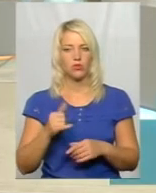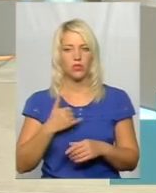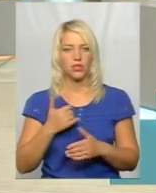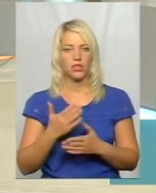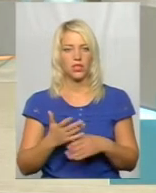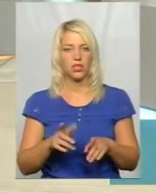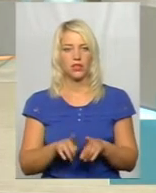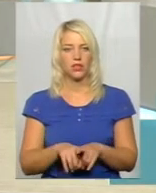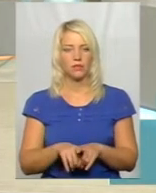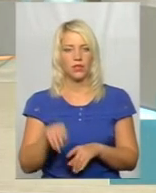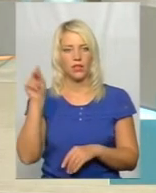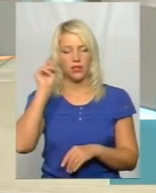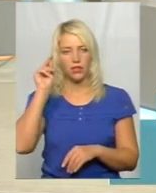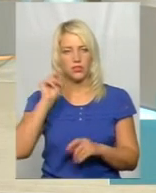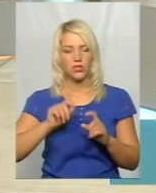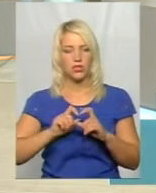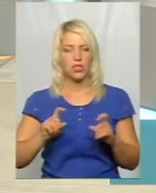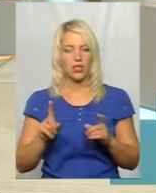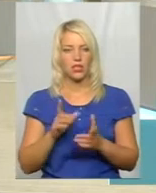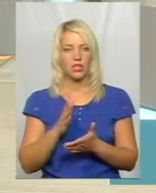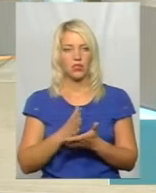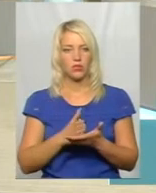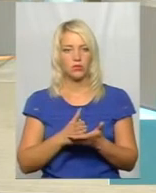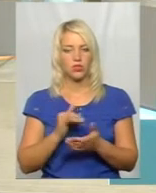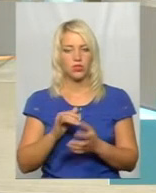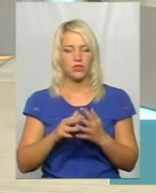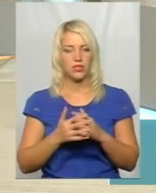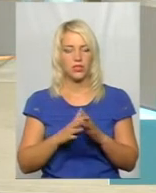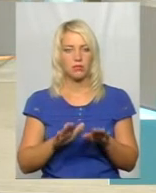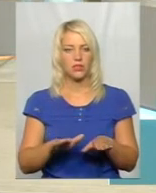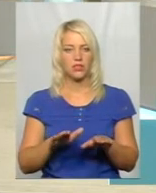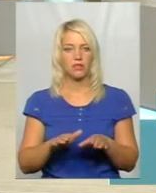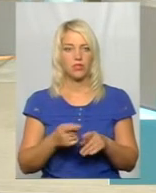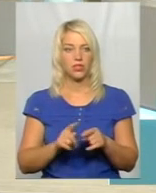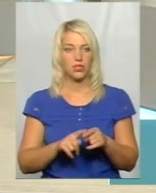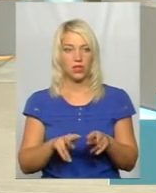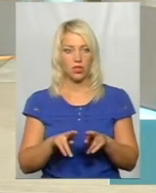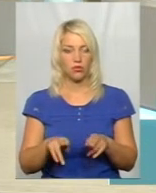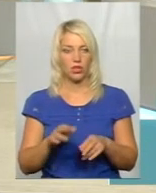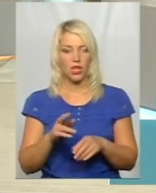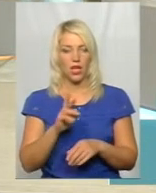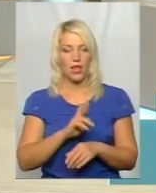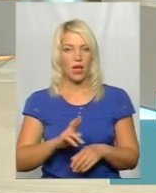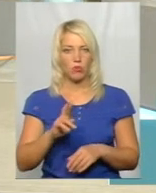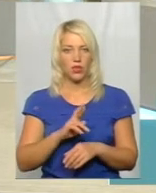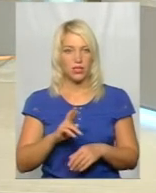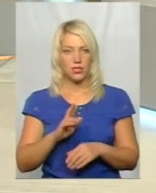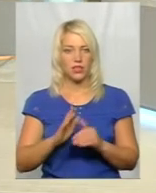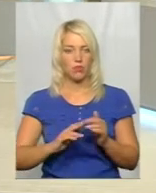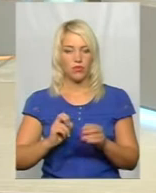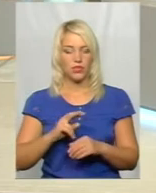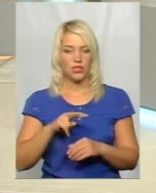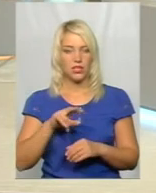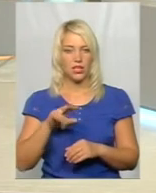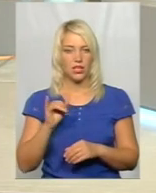такий навчальний заклад, який розміщений в сільській місцевості, це теж Єрмоленецький професійний ліцей.